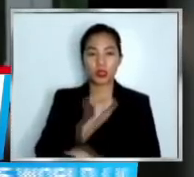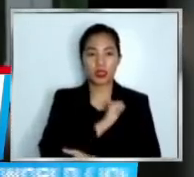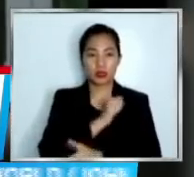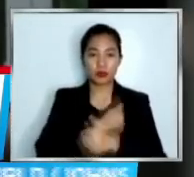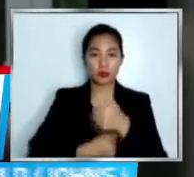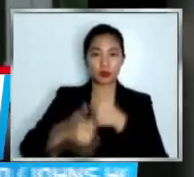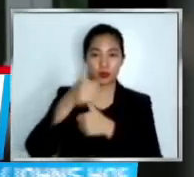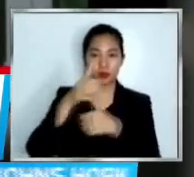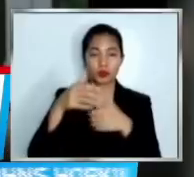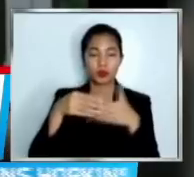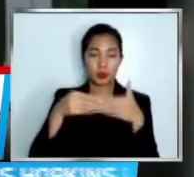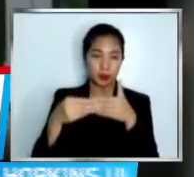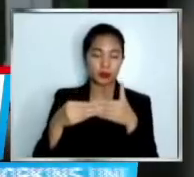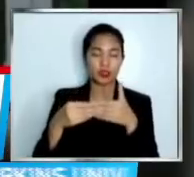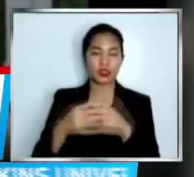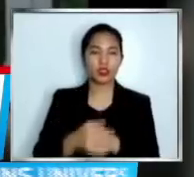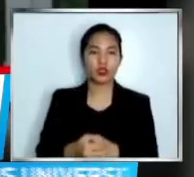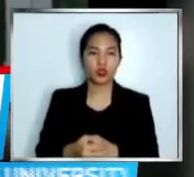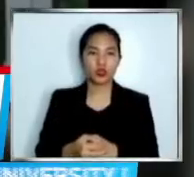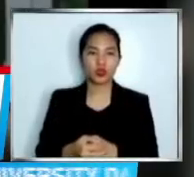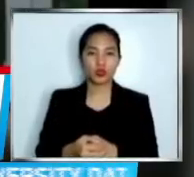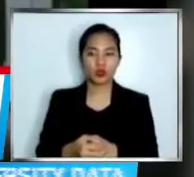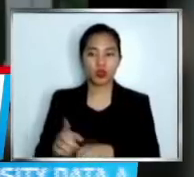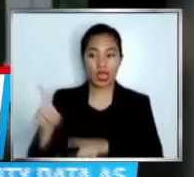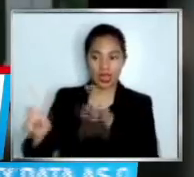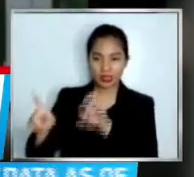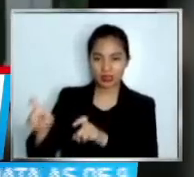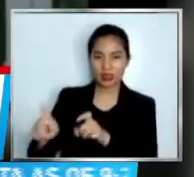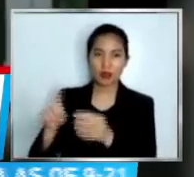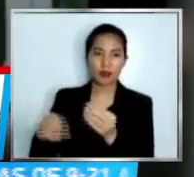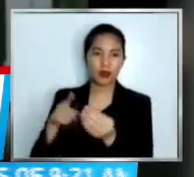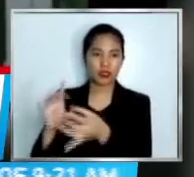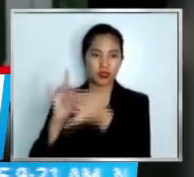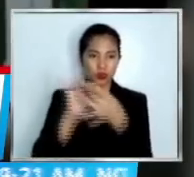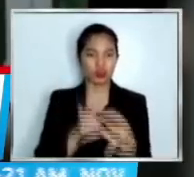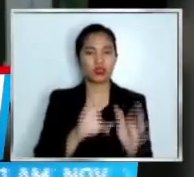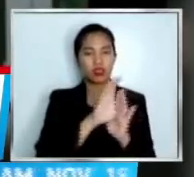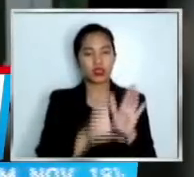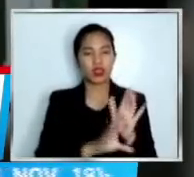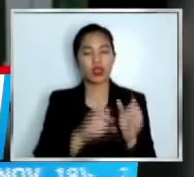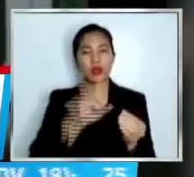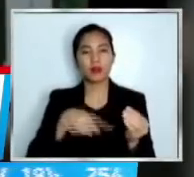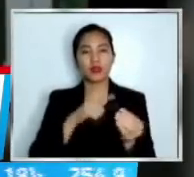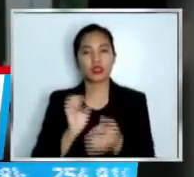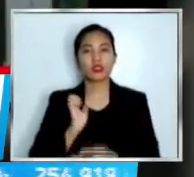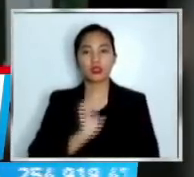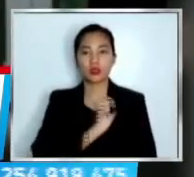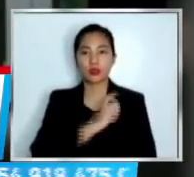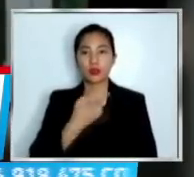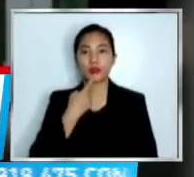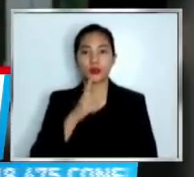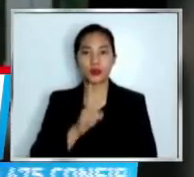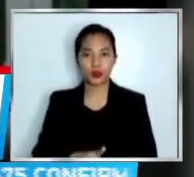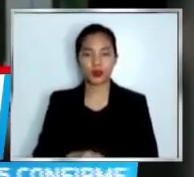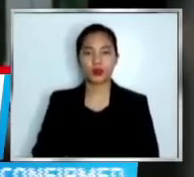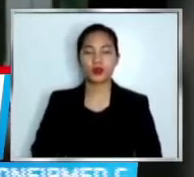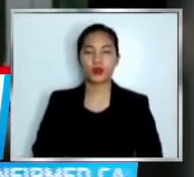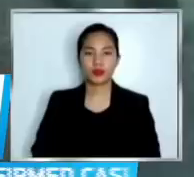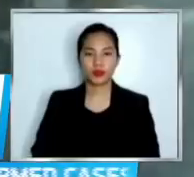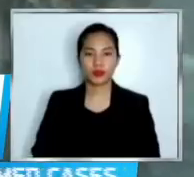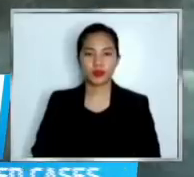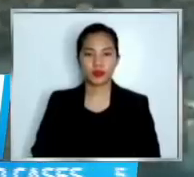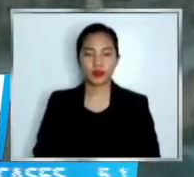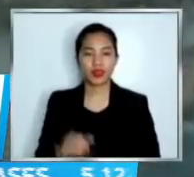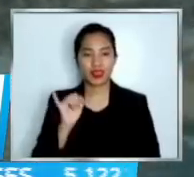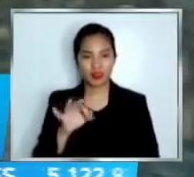constitutionality of the Executive Order given past doctrines and jurisprudence.